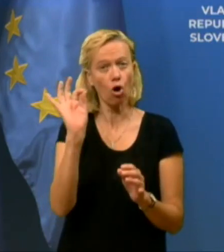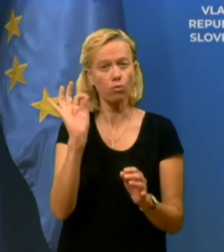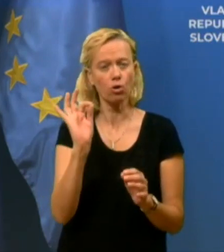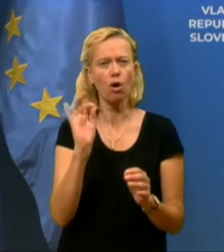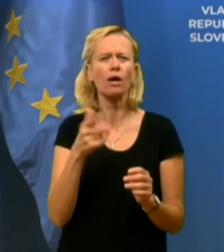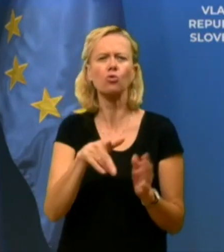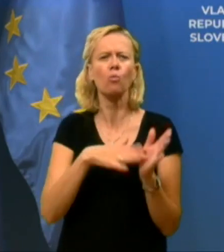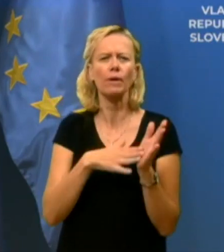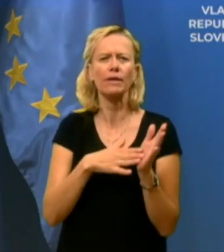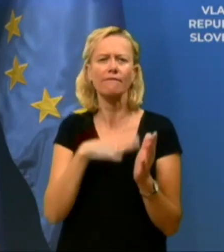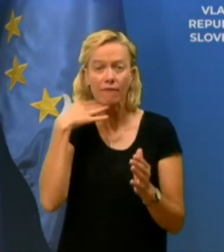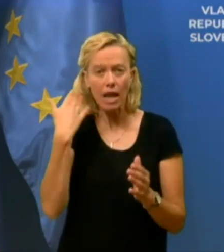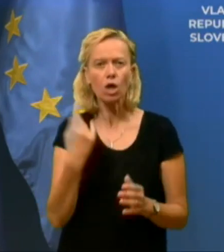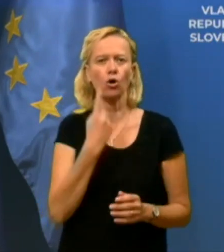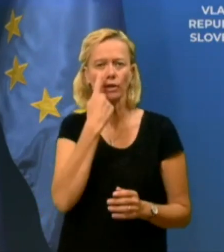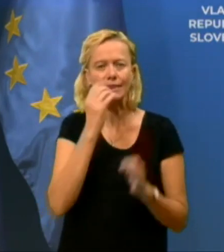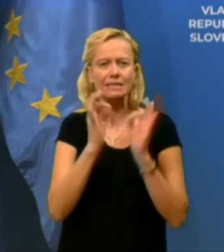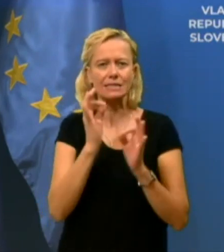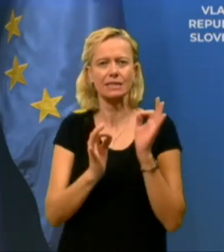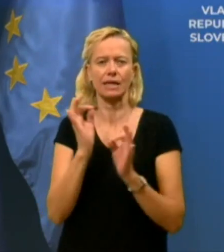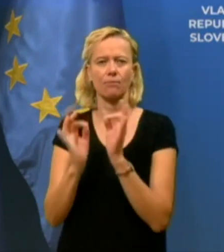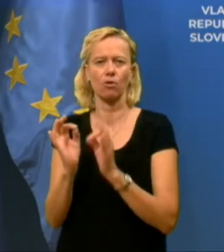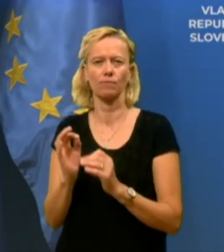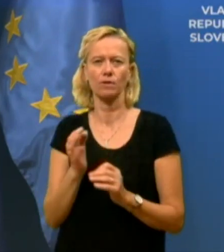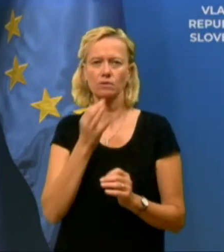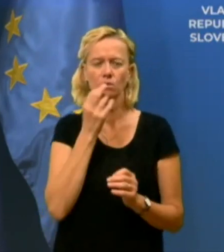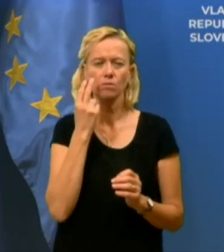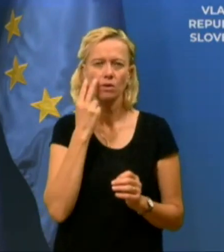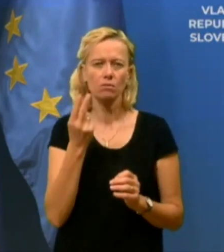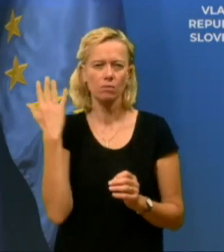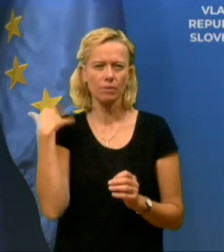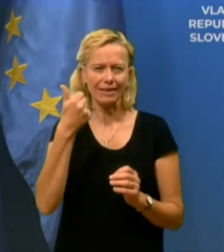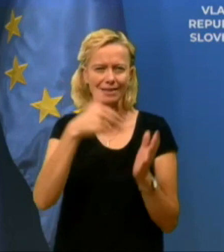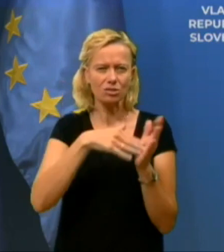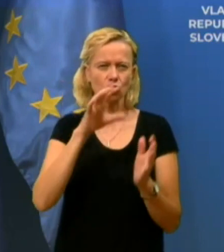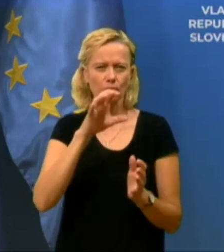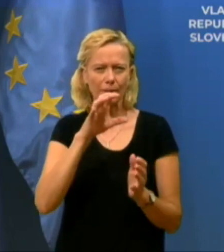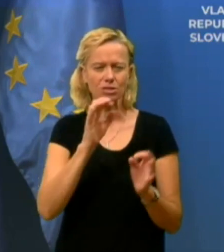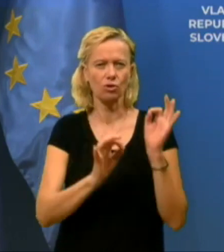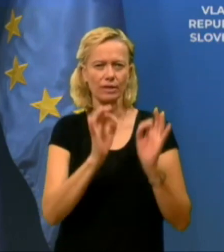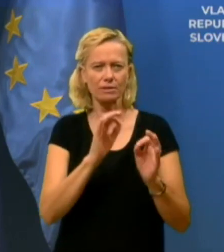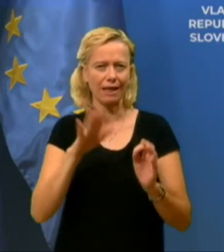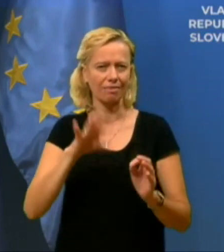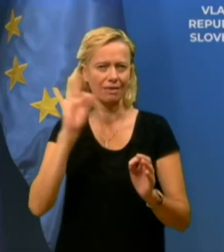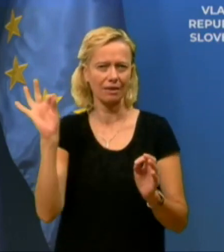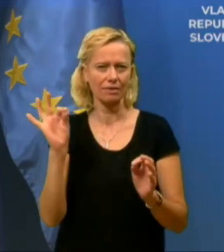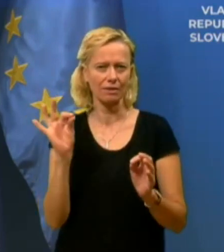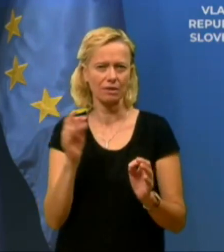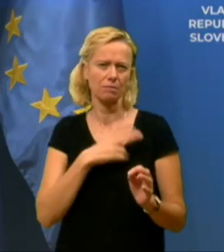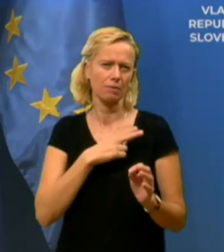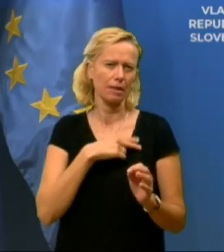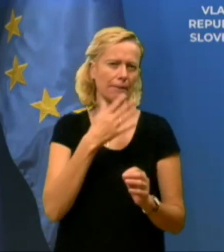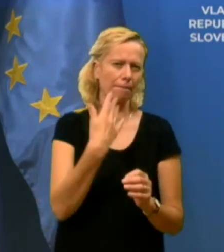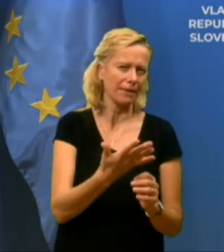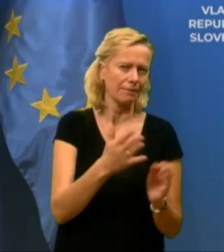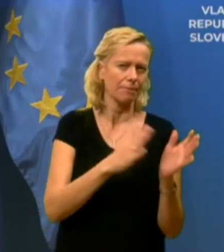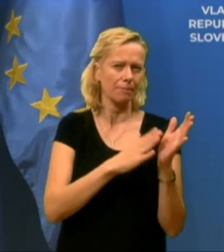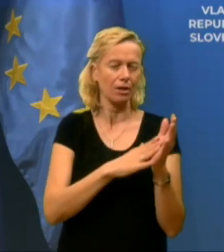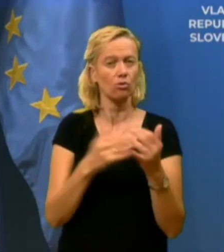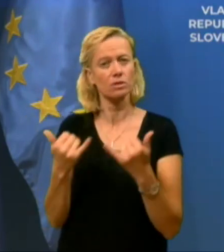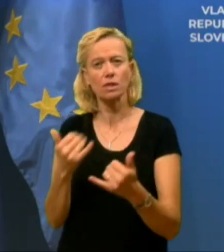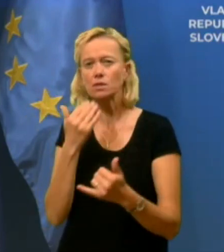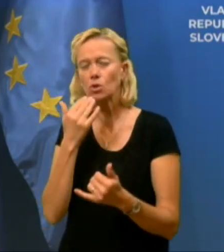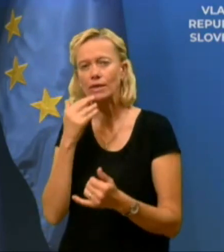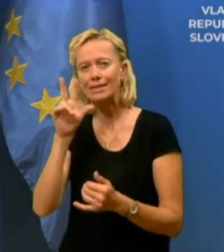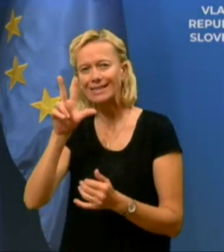pove to? Da veliko testiramo. Če pogledate, prej smo imeli 1500 testov na dan in smo imeli tam približno 50 primirov, zdaj imamo